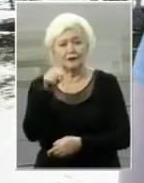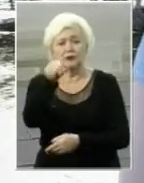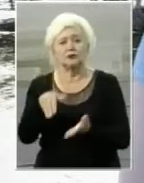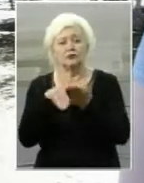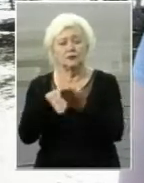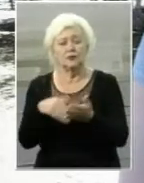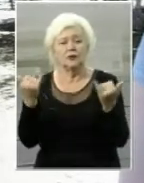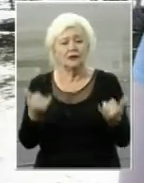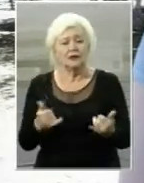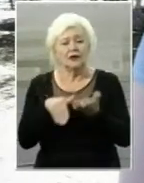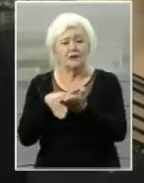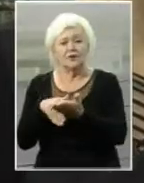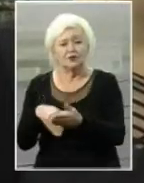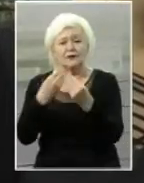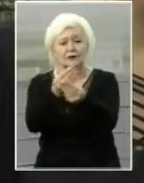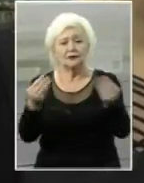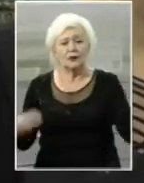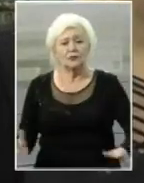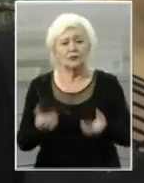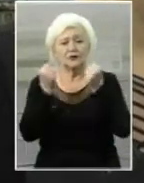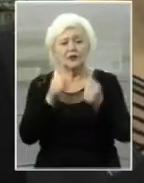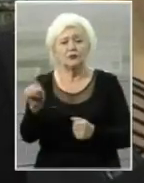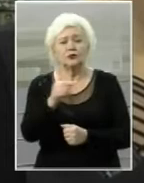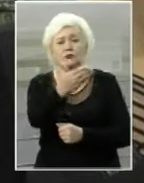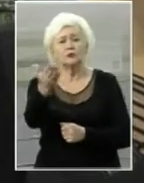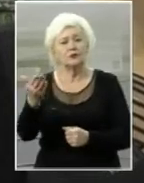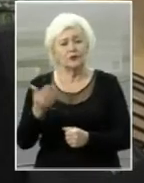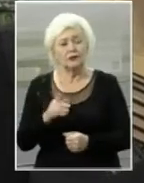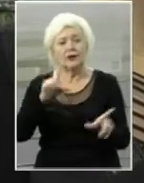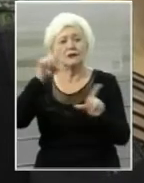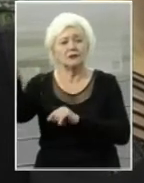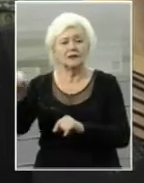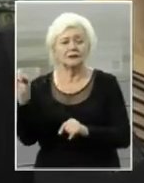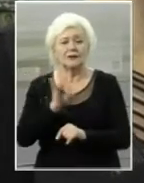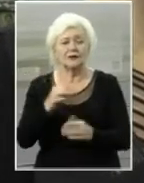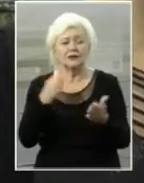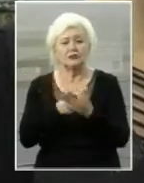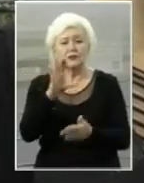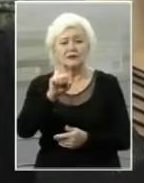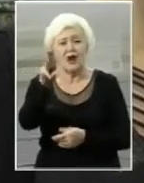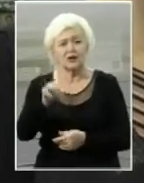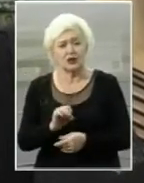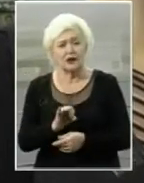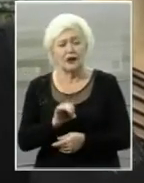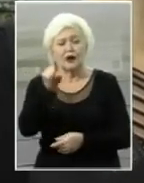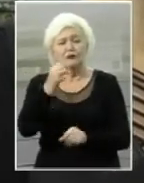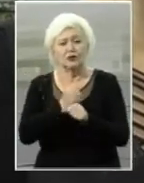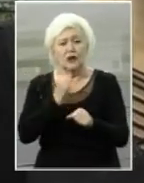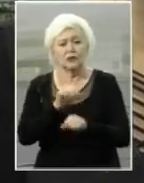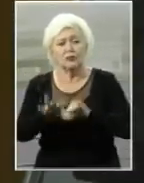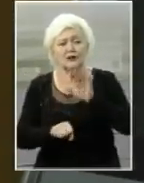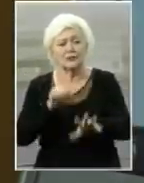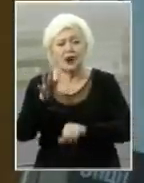допомогу зараз волонтери надають, підтримують, тому що вона їздить і до Сашка, вона робить йому